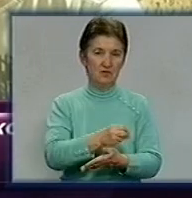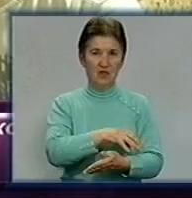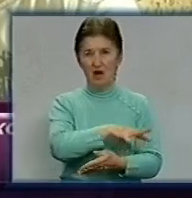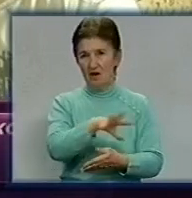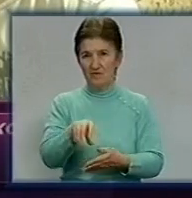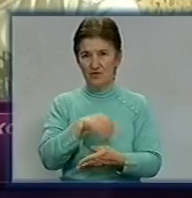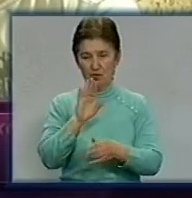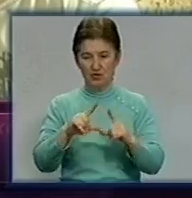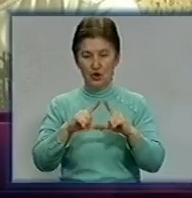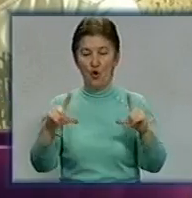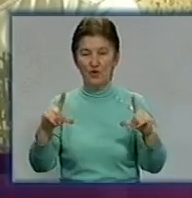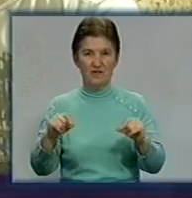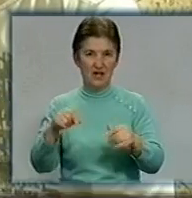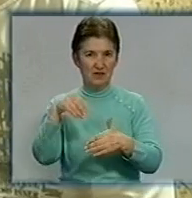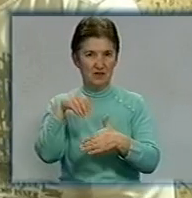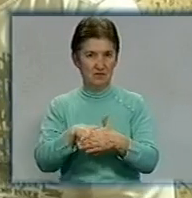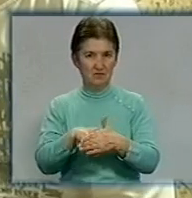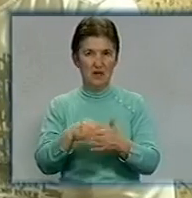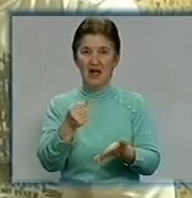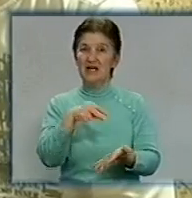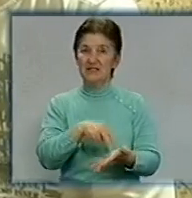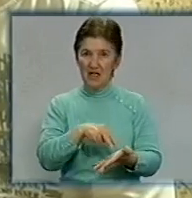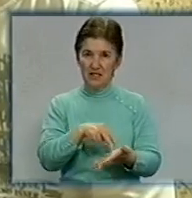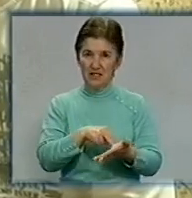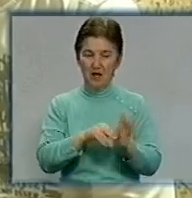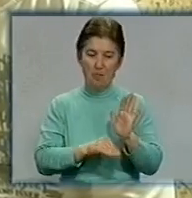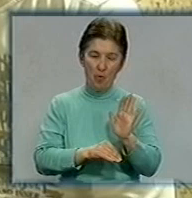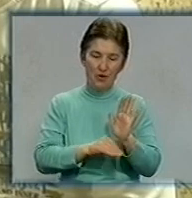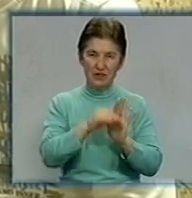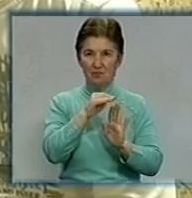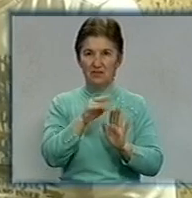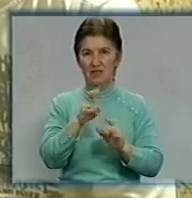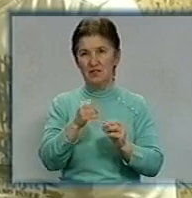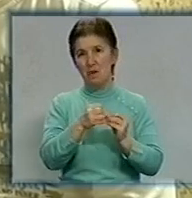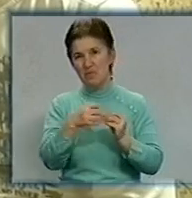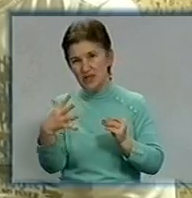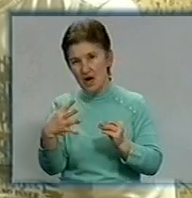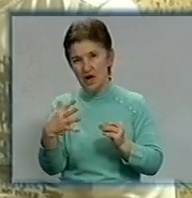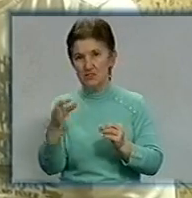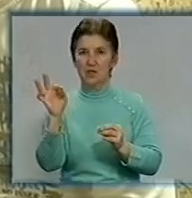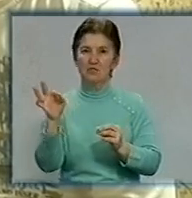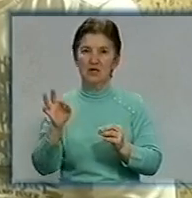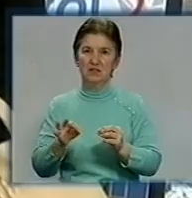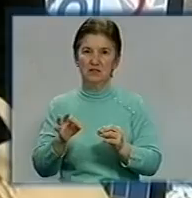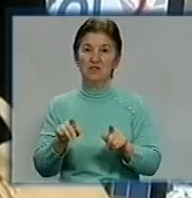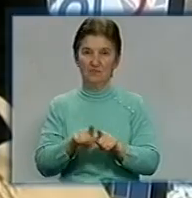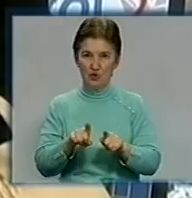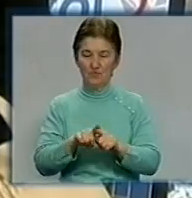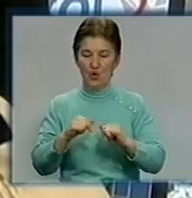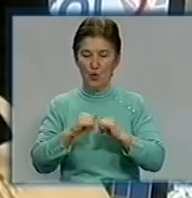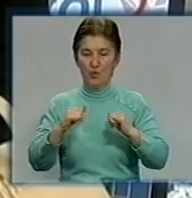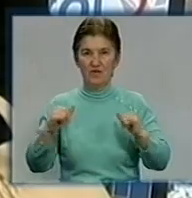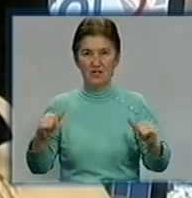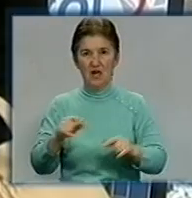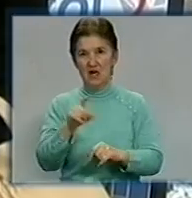конверт. Скоріше, ціна підійметься на якийсь процент, не обов'язково на 15%, але на якийсь процент вона підійметься. Юлія аж за два